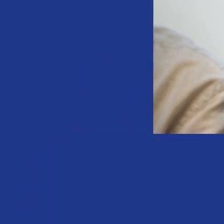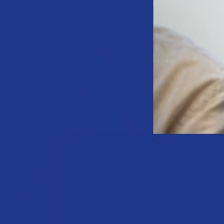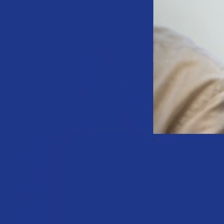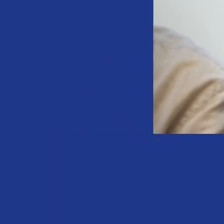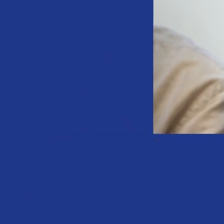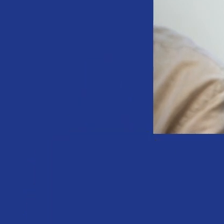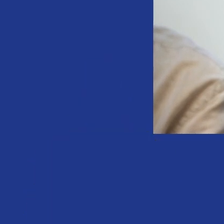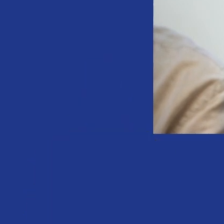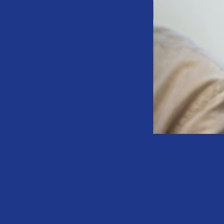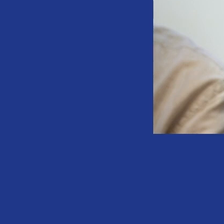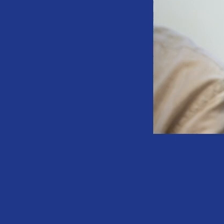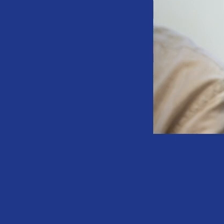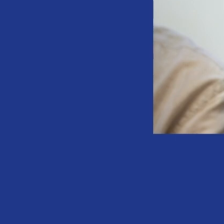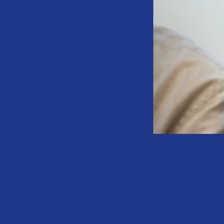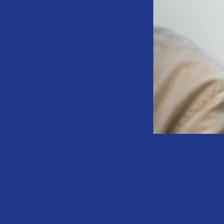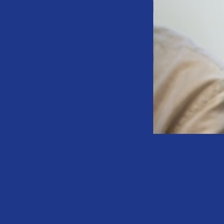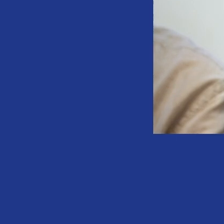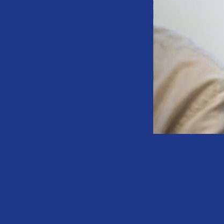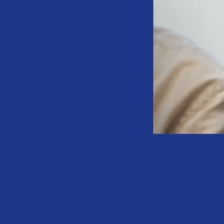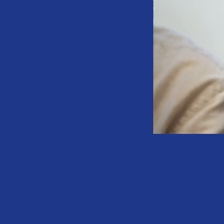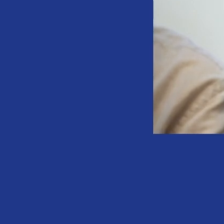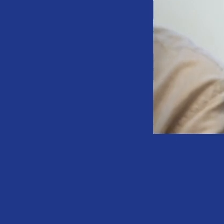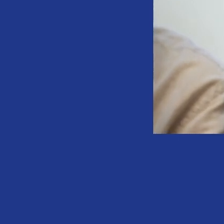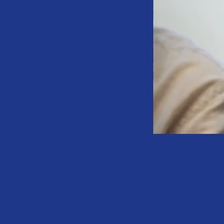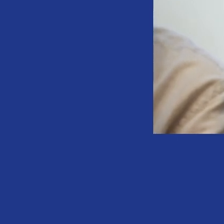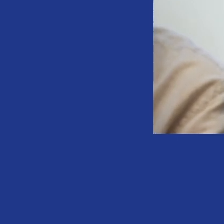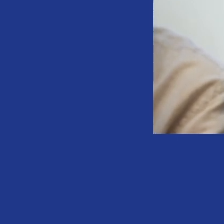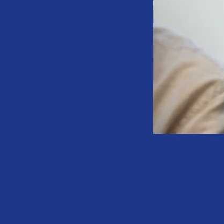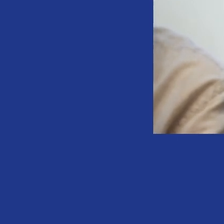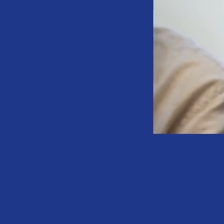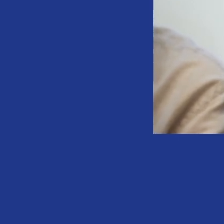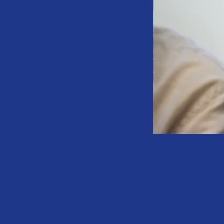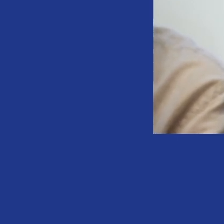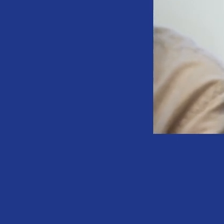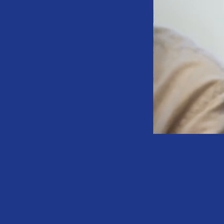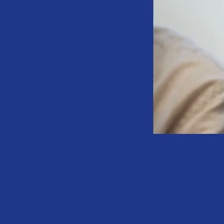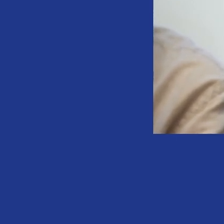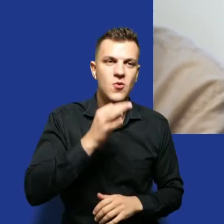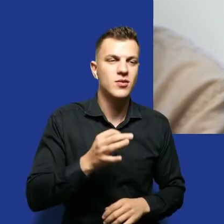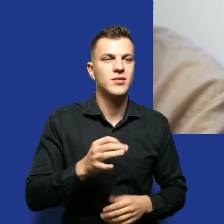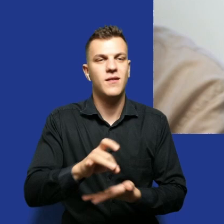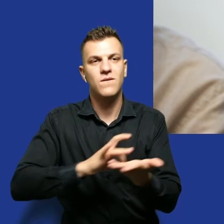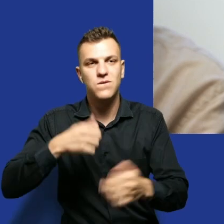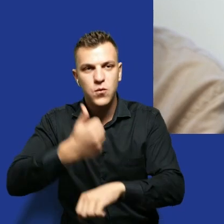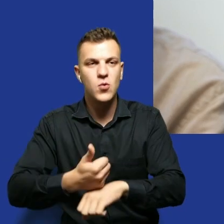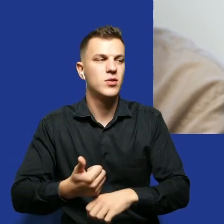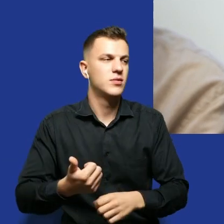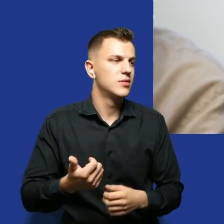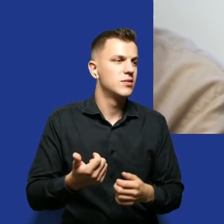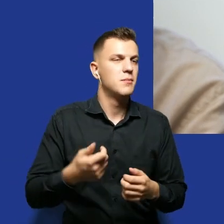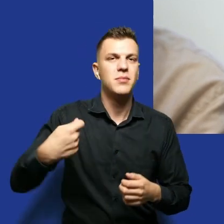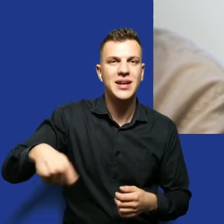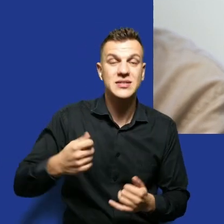prezydentów, którzy współpracują z organizacjami pozarządowymi, są transparentni, udostępniają. I ja myślę sobie, że to jest